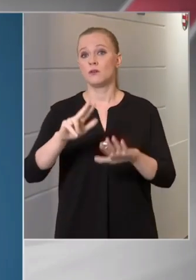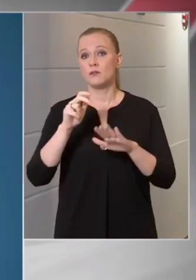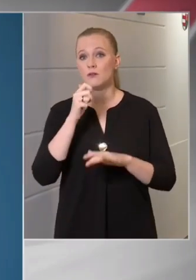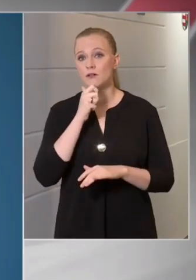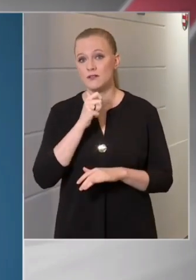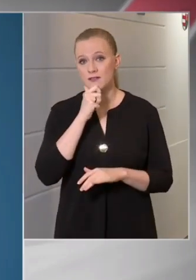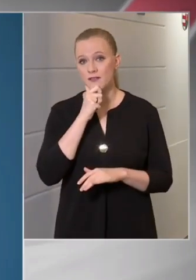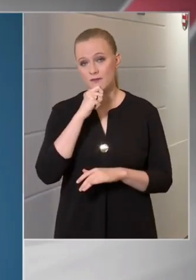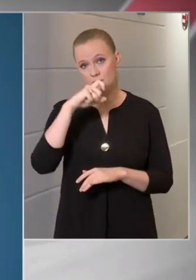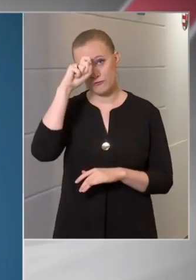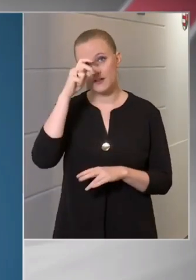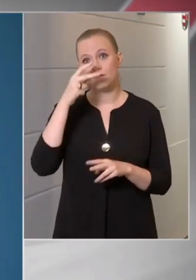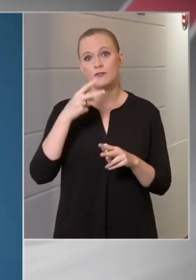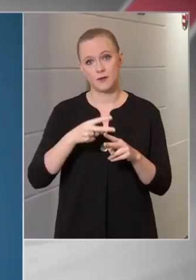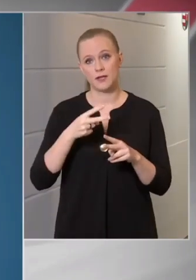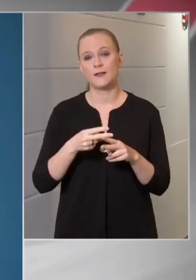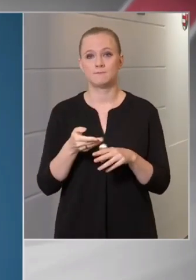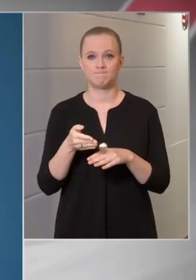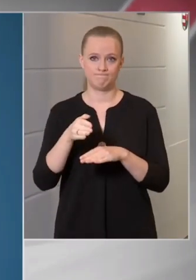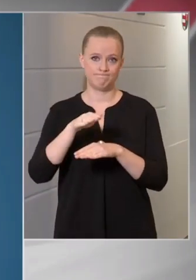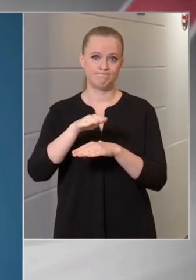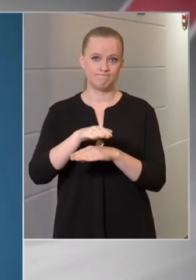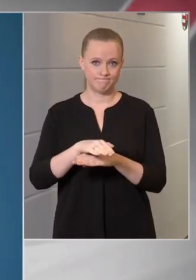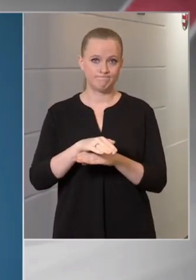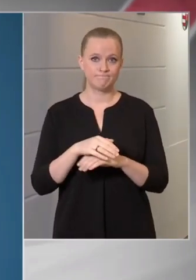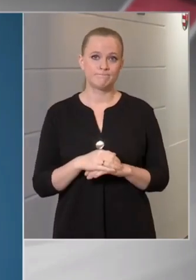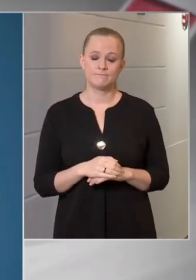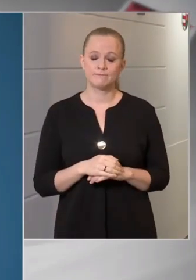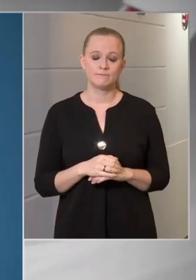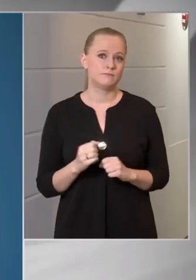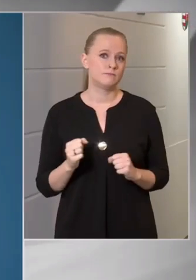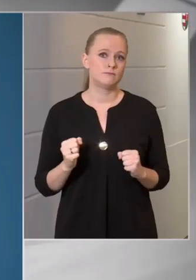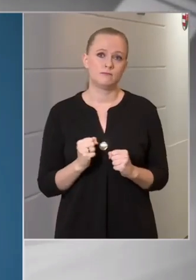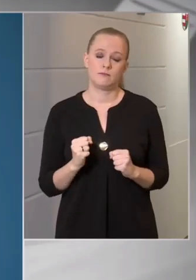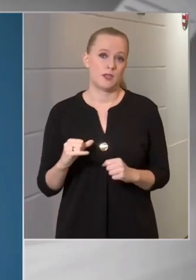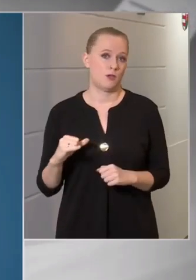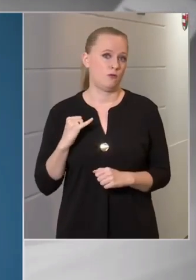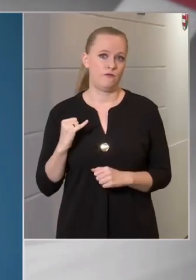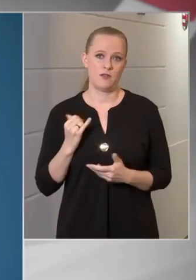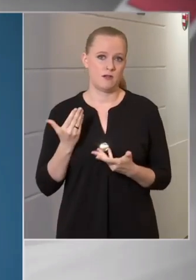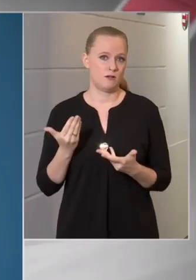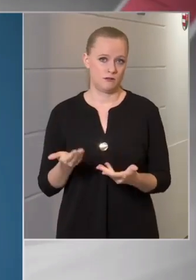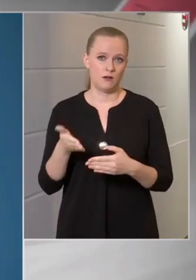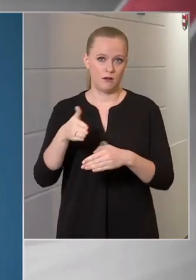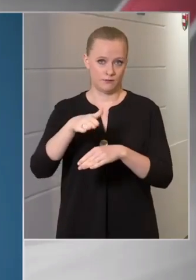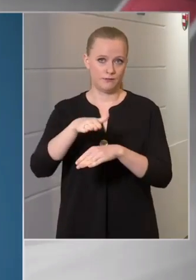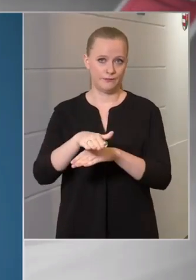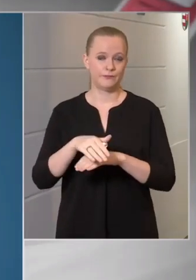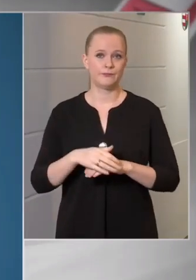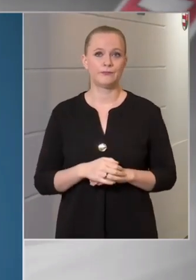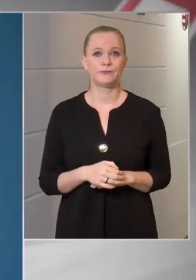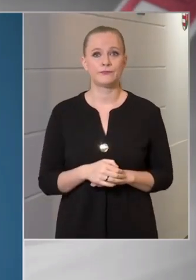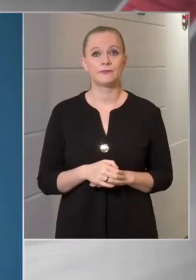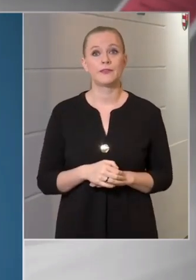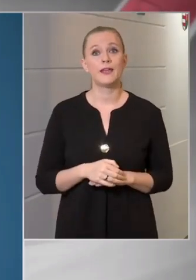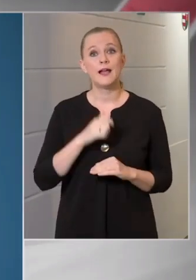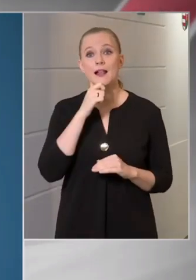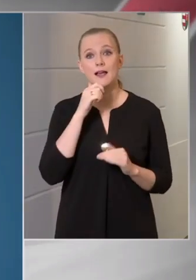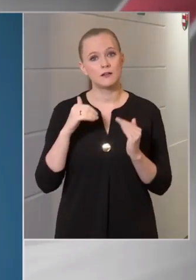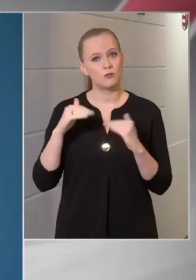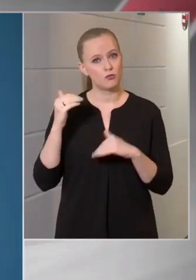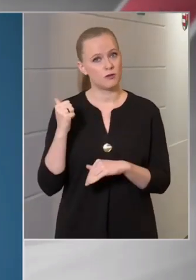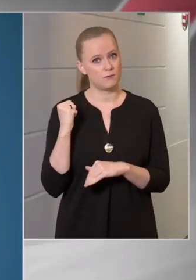férfi beteget veszítettünk el, rendkívül fiatalon hunyt el. A legidősebb